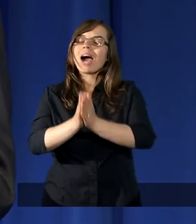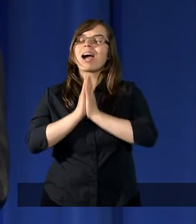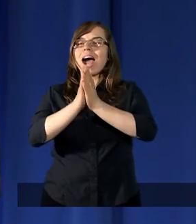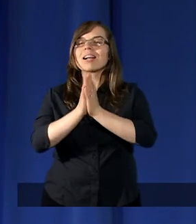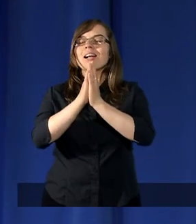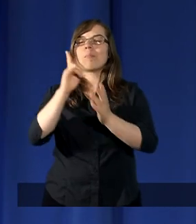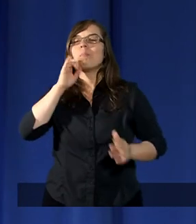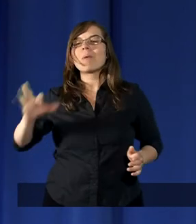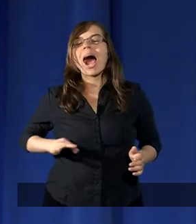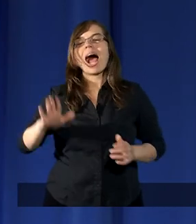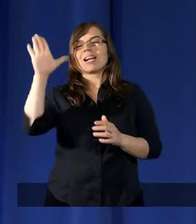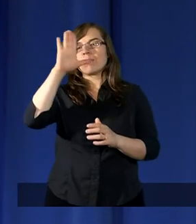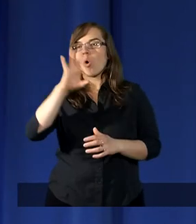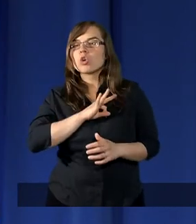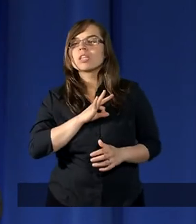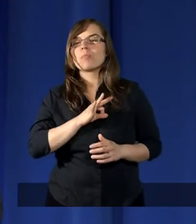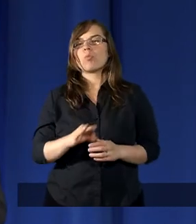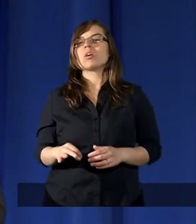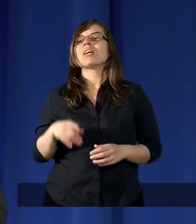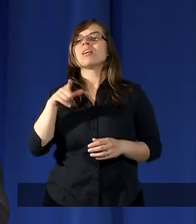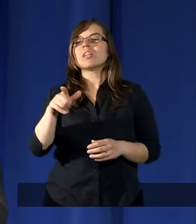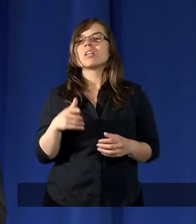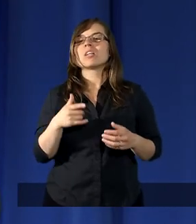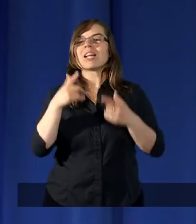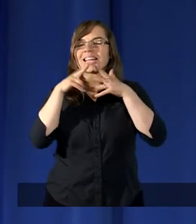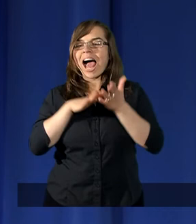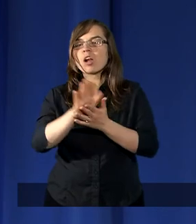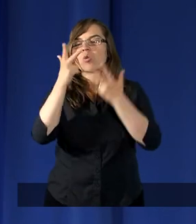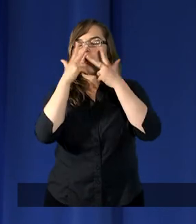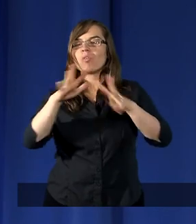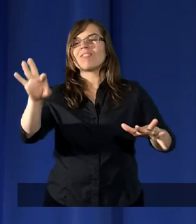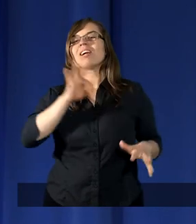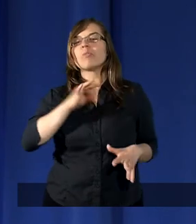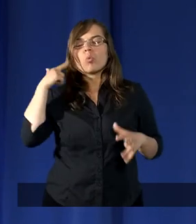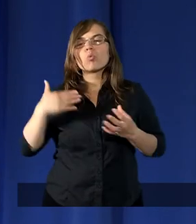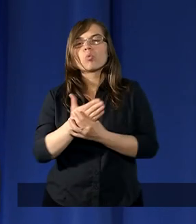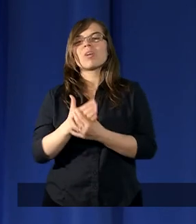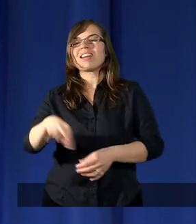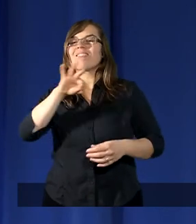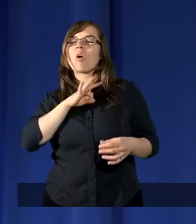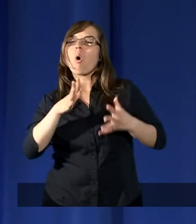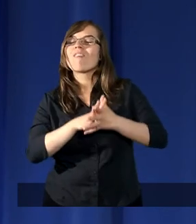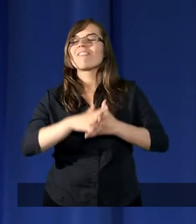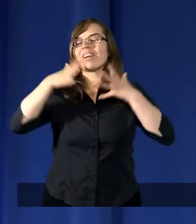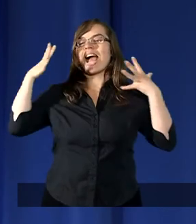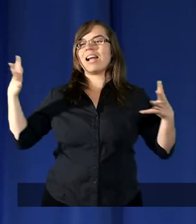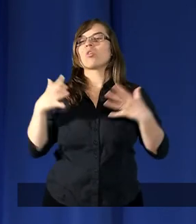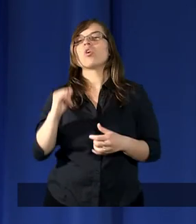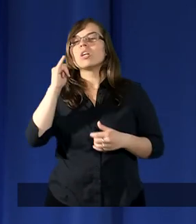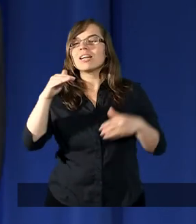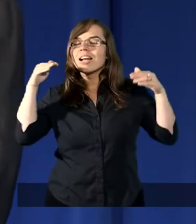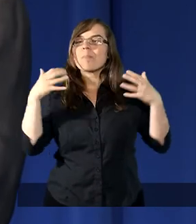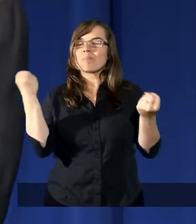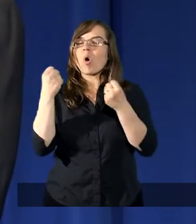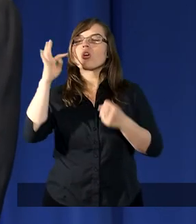Panie Boże mój, zacząłeś ukazywać swemu słudze swoją wielkość i